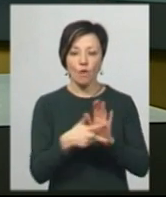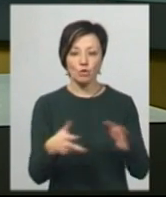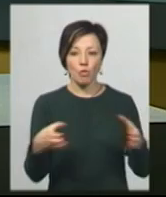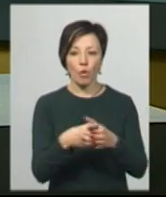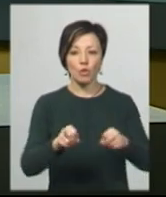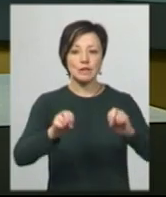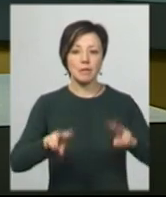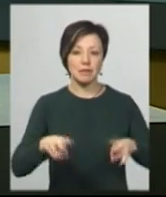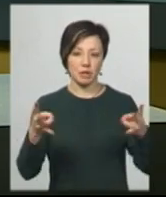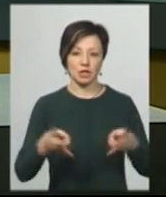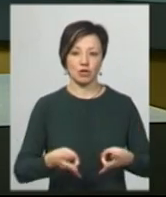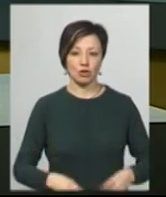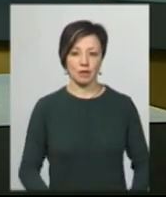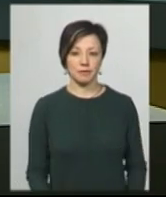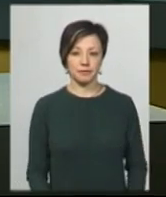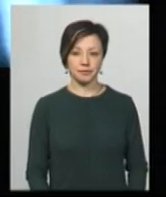полку спеціального призначення.